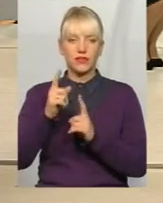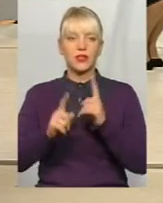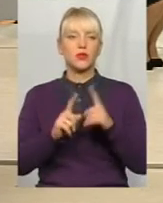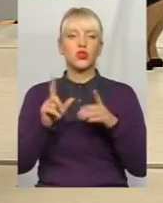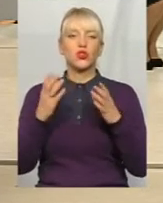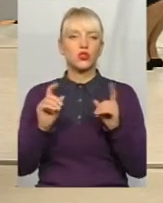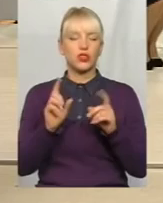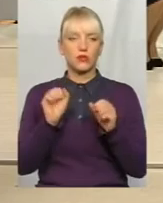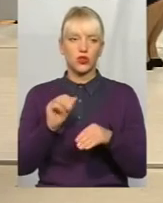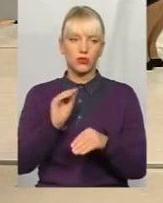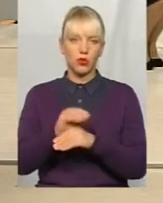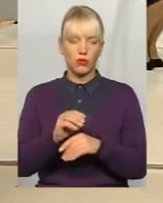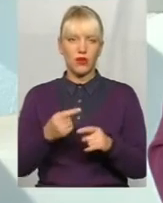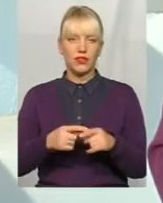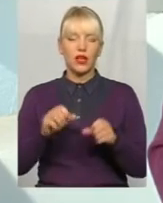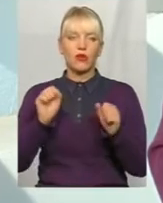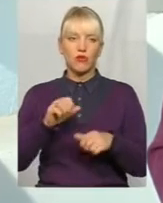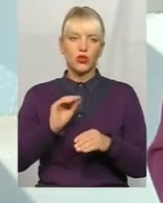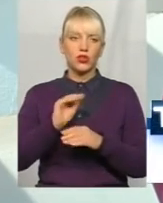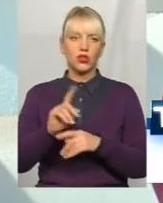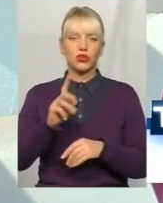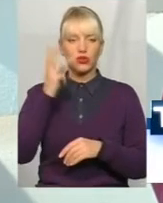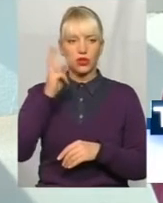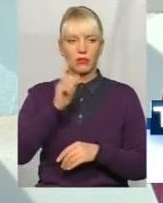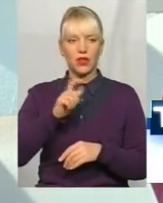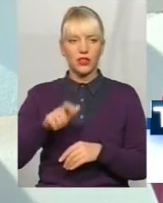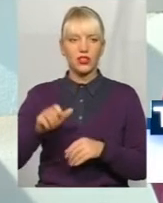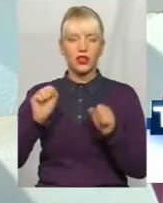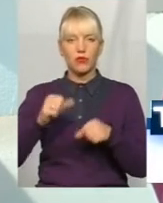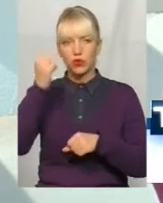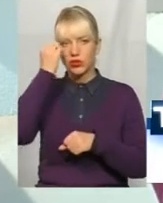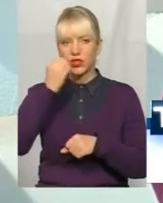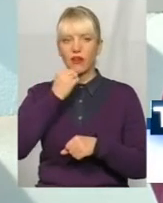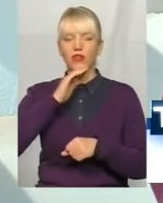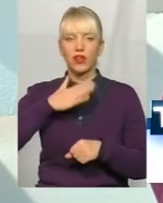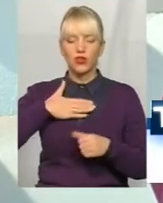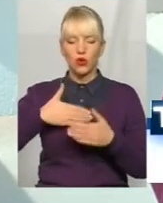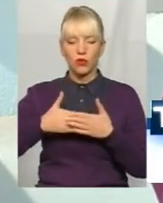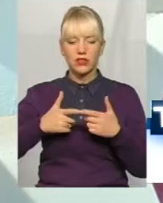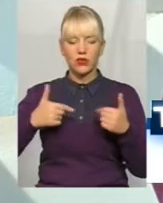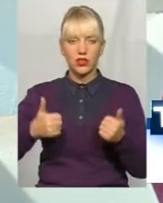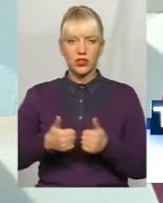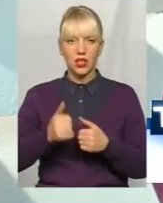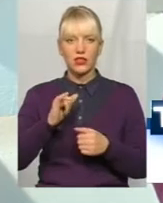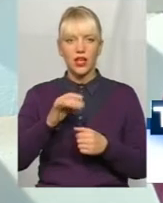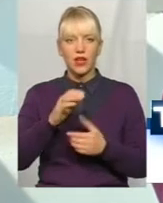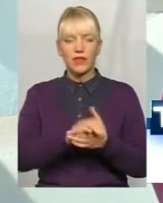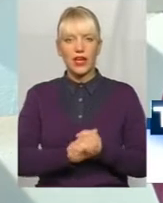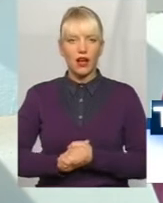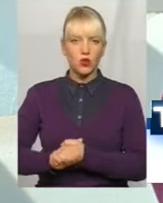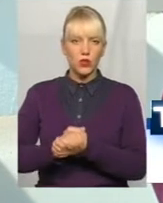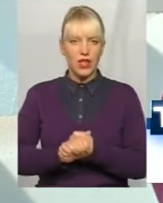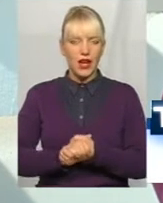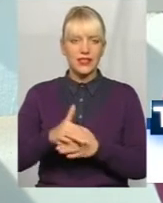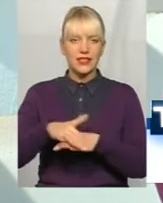можемо додати? Можемо додати, що хмельничани можуть дякувати і нашій громадській організації, і асоціації ринків,